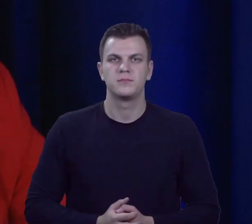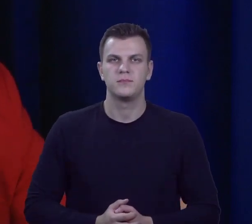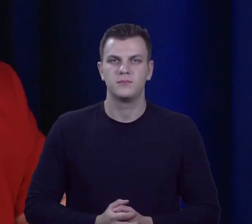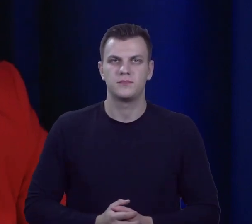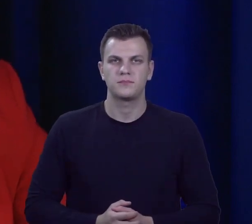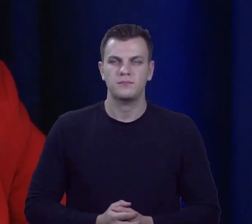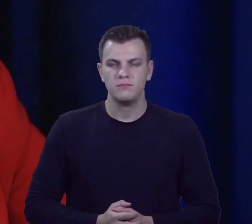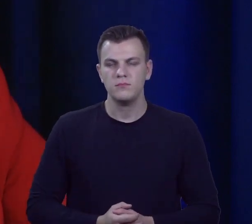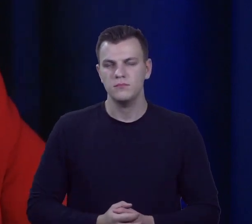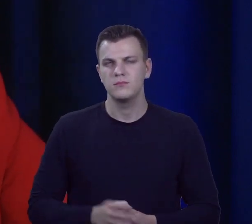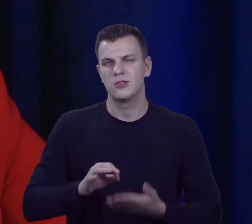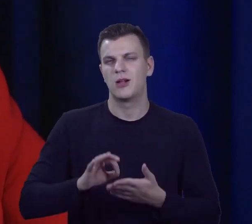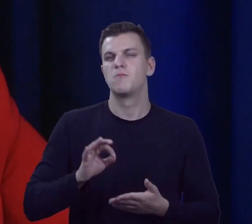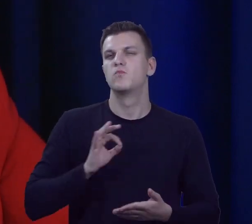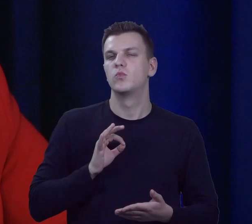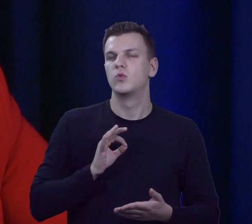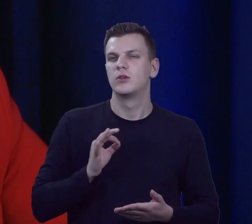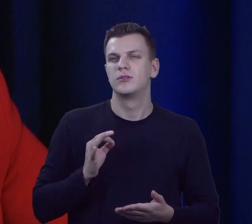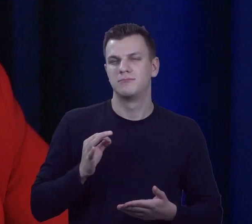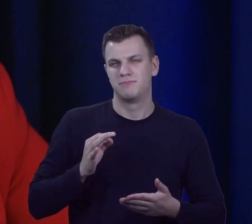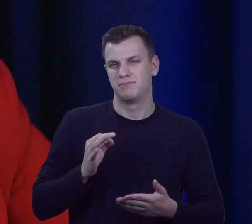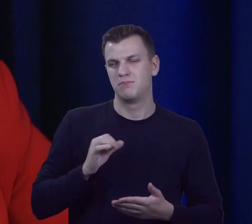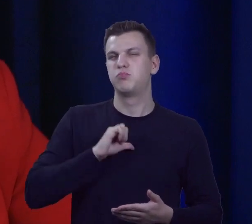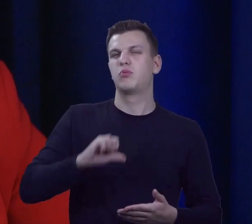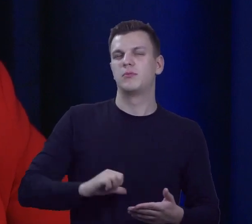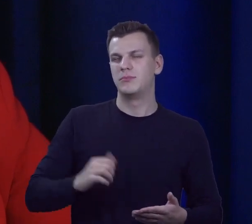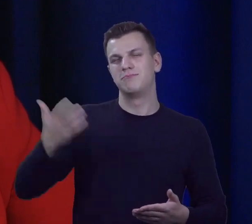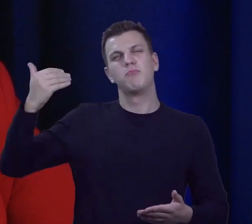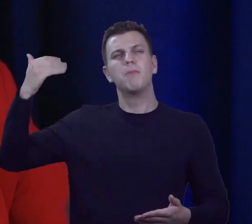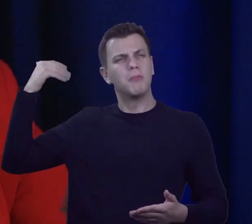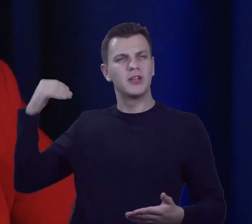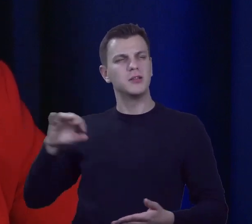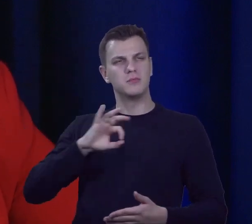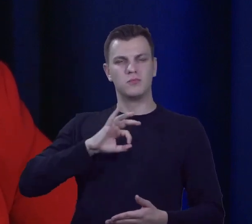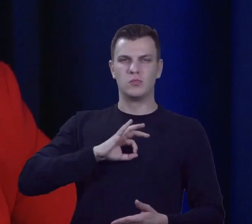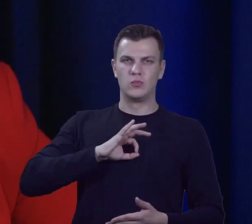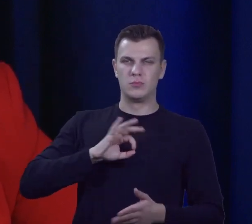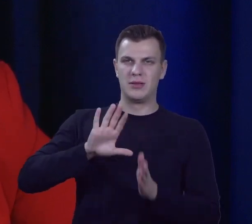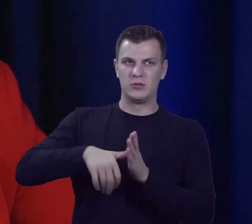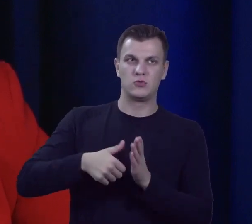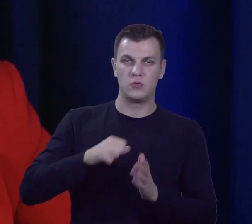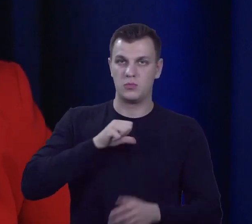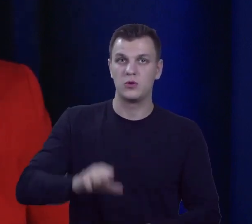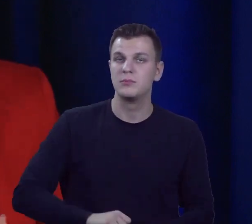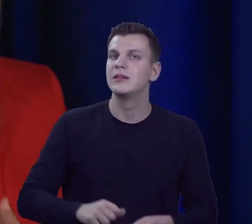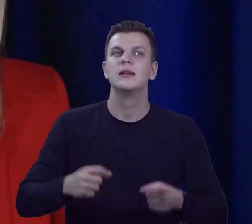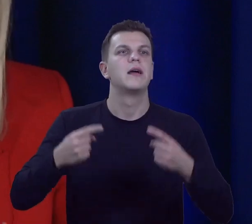moich poprzedników, albo może inaczej, do pewnego momentu w moim mieście nie było żadnej